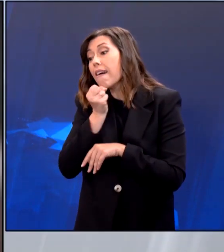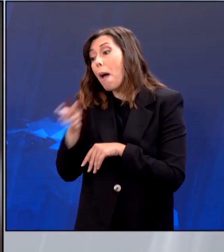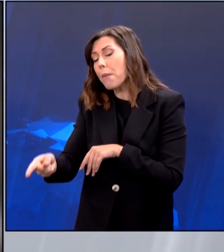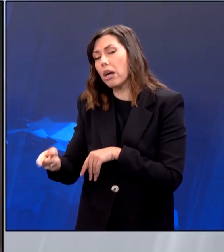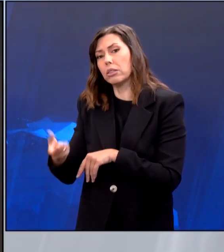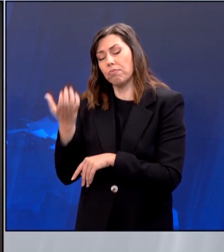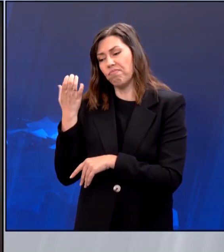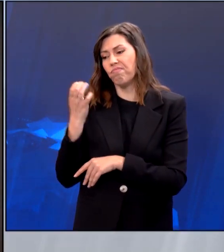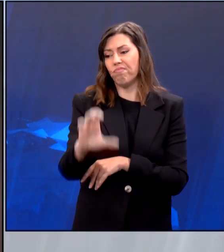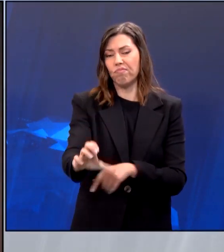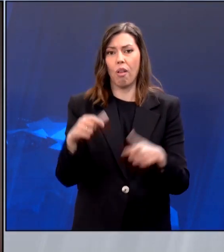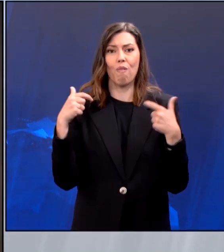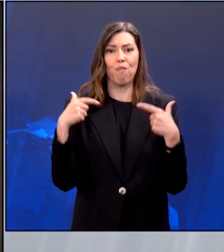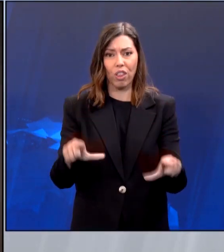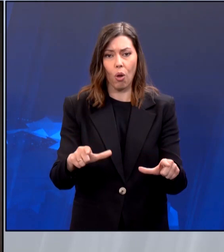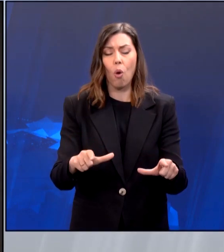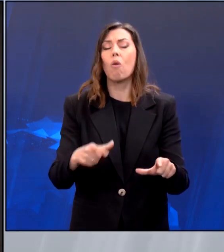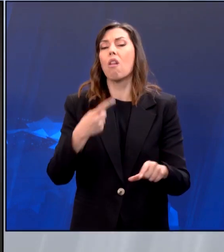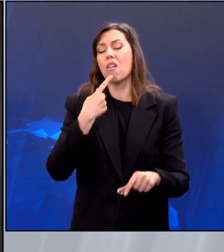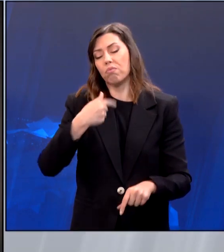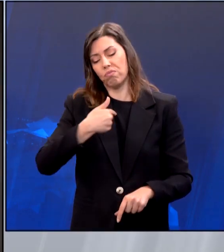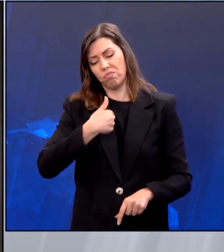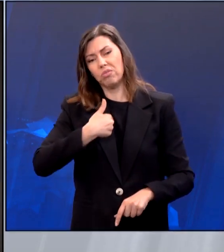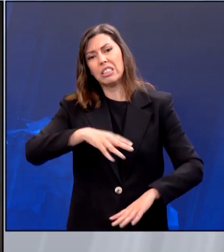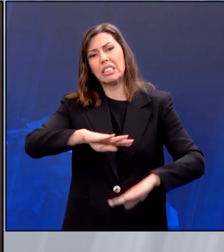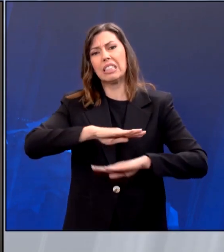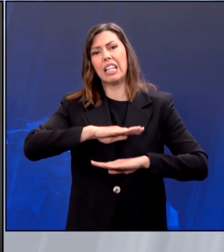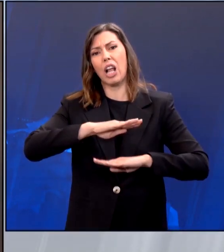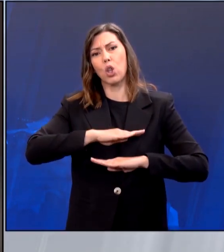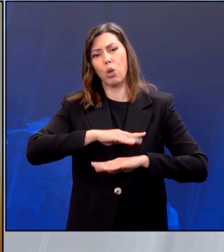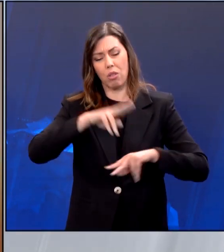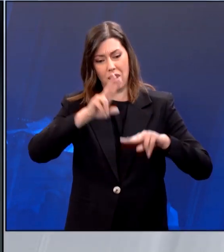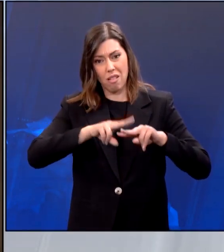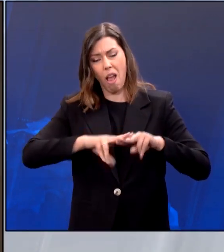ανακοίνωσαν ότι εχμαλώτησαν Ισραηλινό στρατιώτη στη Γάζα.